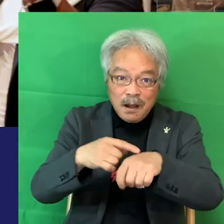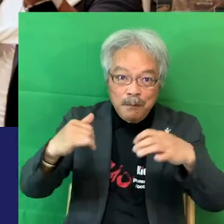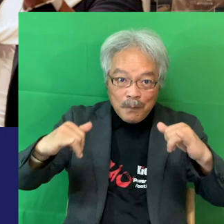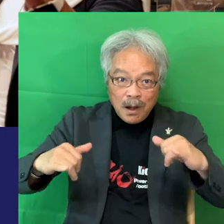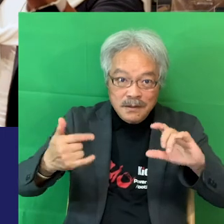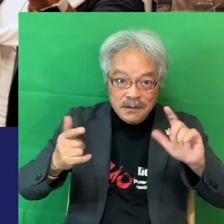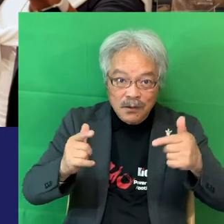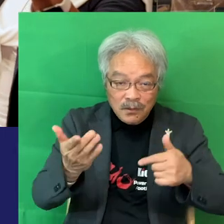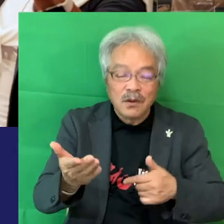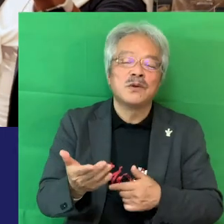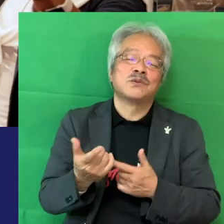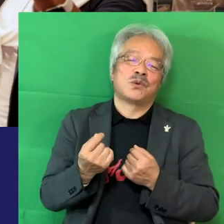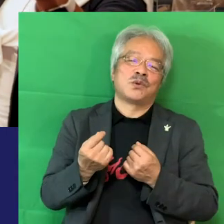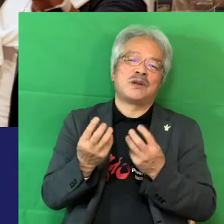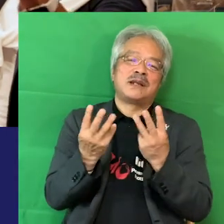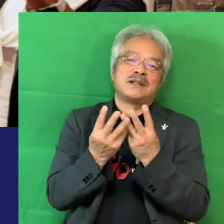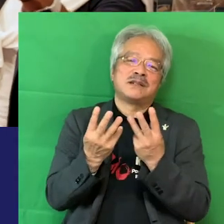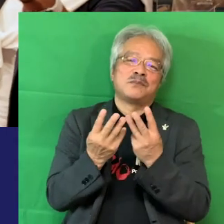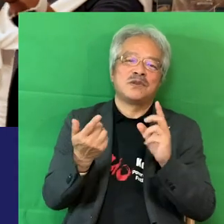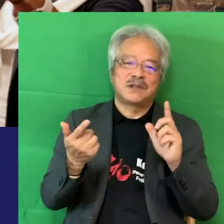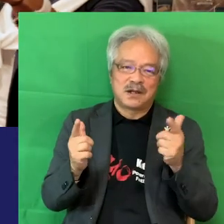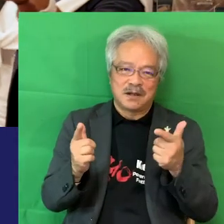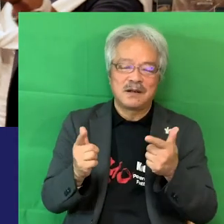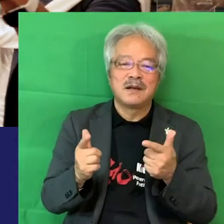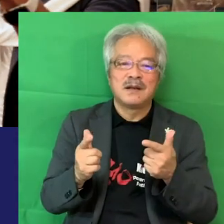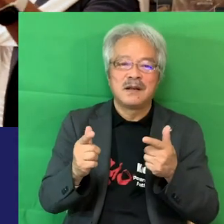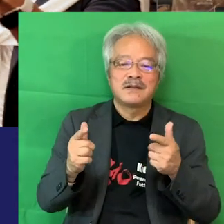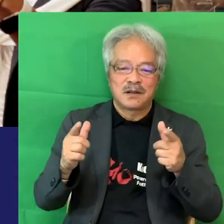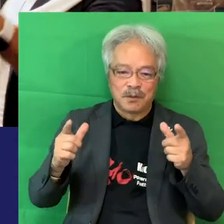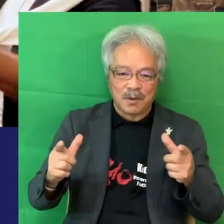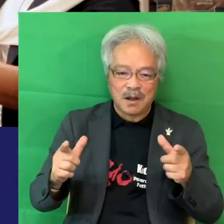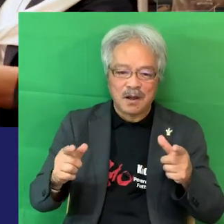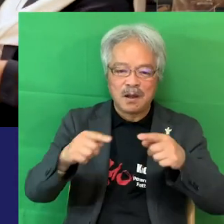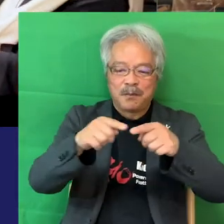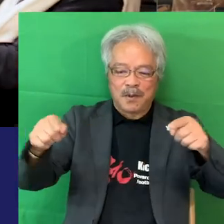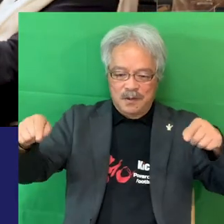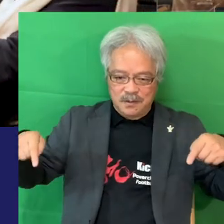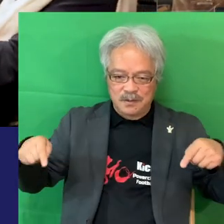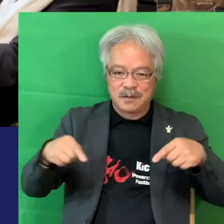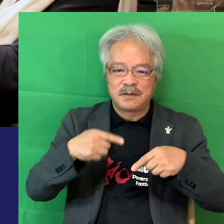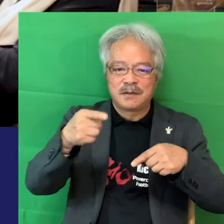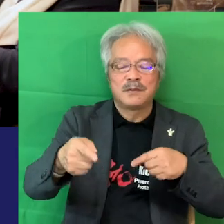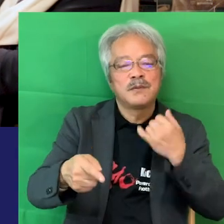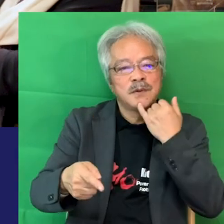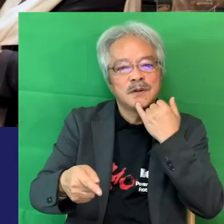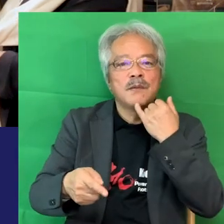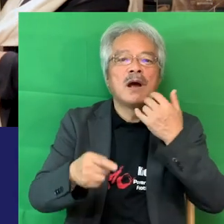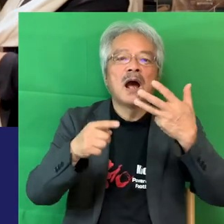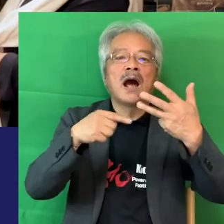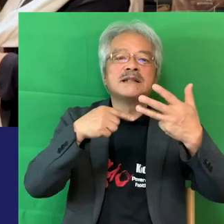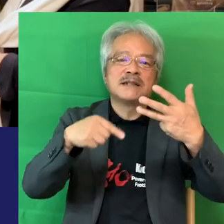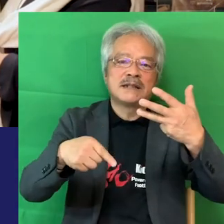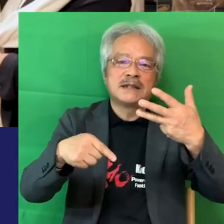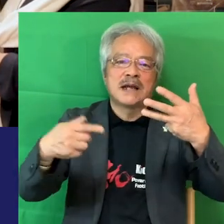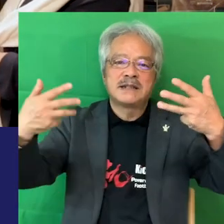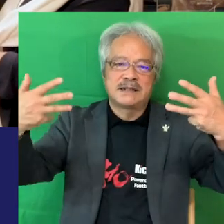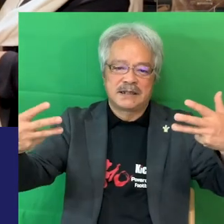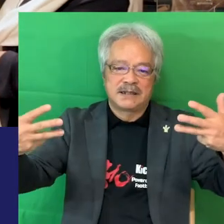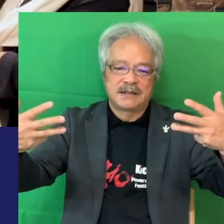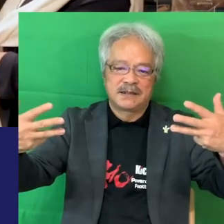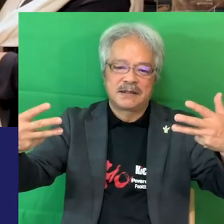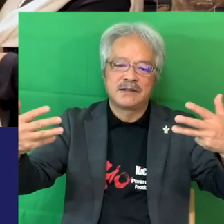数も少し違って8人かなペナルティーが出てるのでなるほど8人制の競技ぐらいになってるのかな